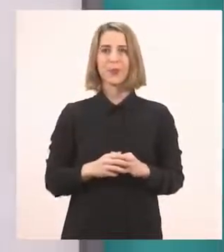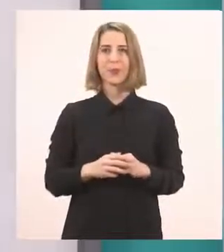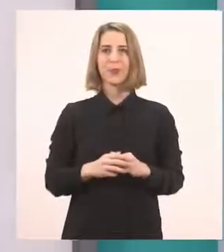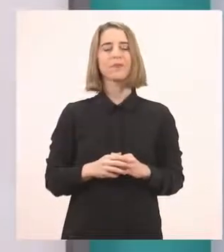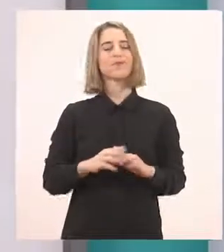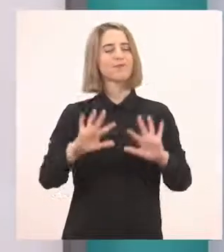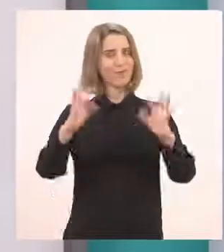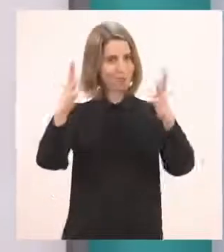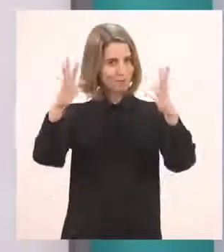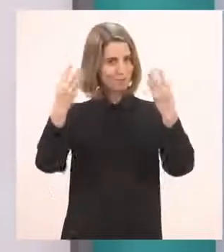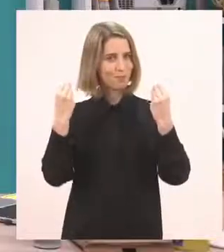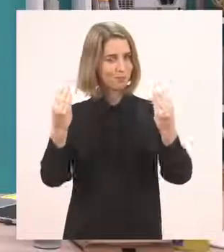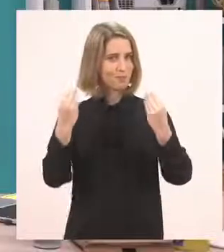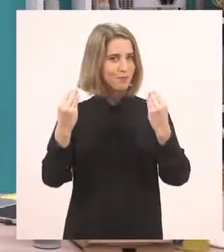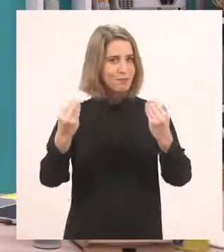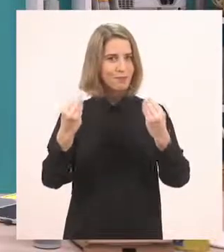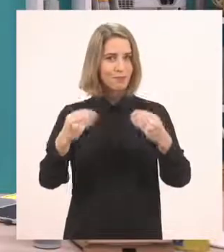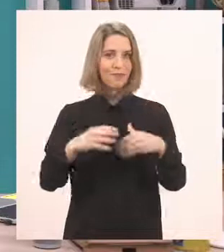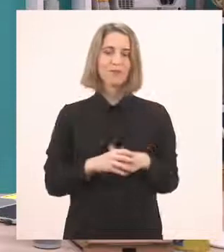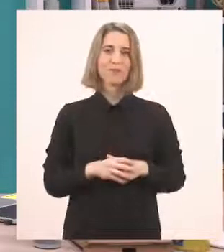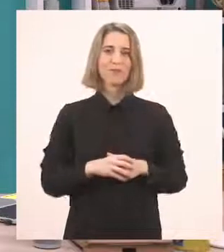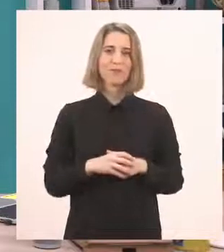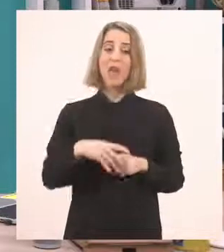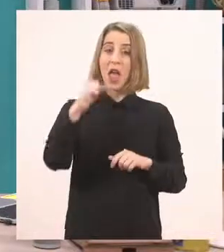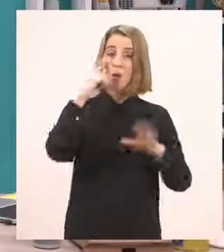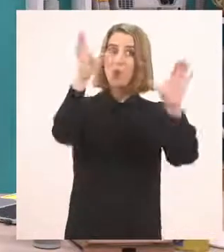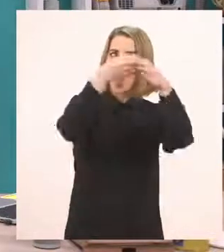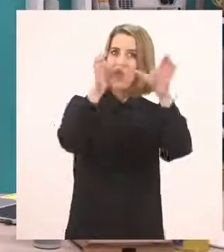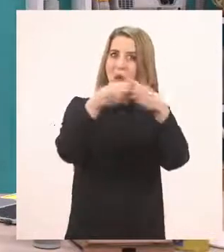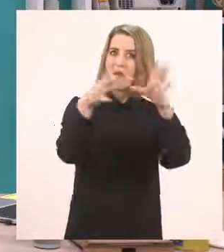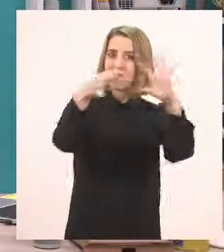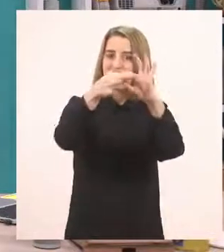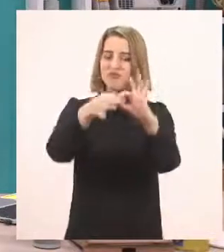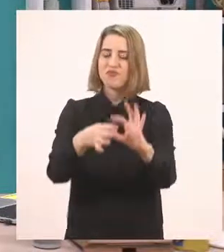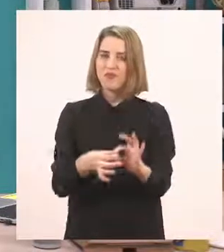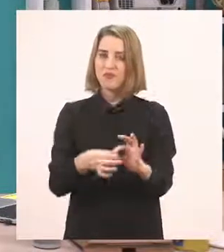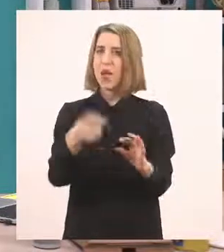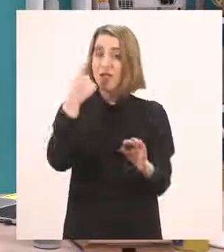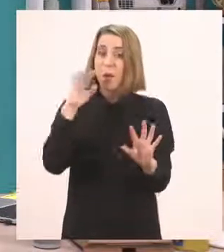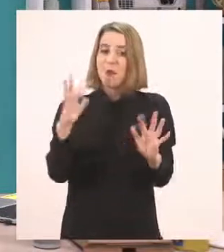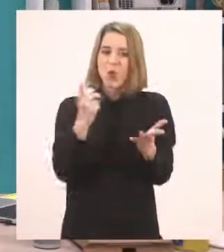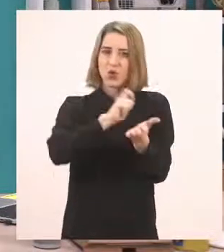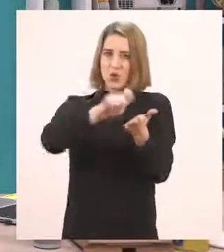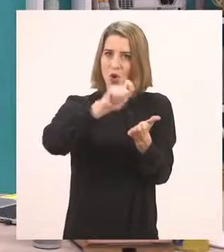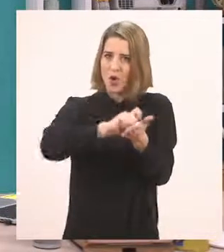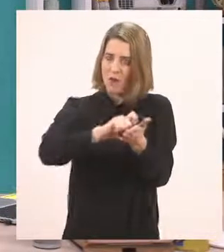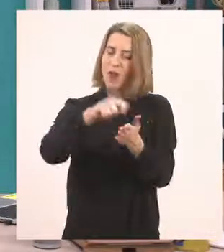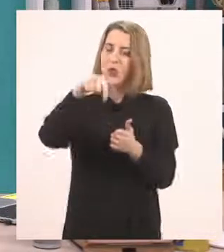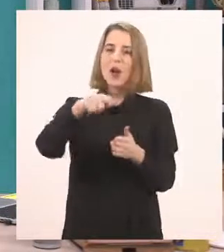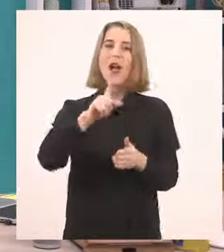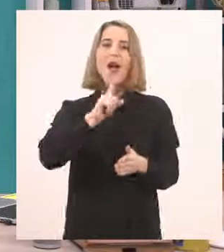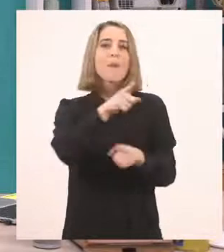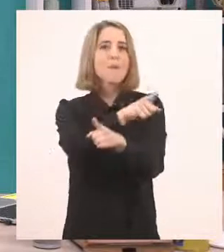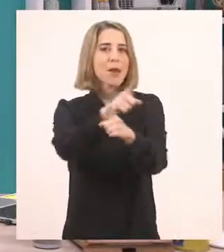Πολύ καλά! Λοιπόν, είδαμε τώρα τις παρεούλες, μάθαμε πως γράφεται και θέλω τώρα να πάτε να ανοίξετε το βιβλίο σας. Στη σελίδα